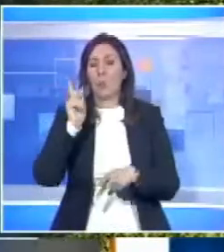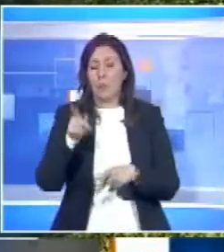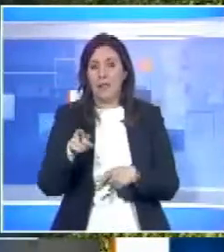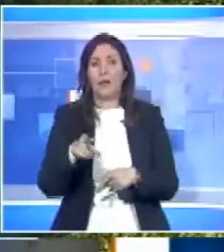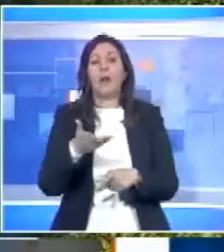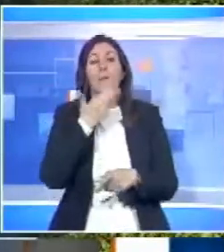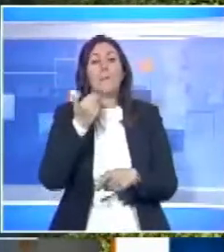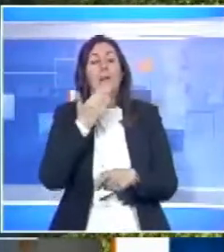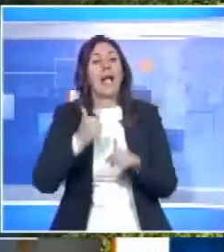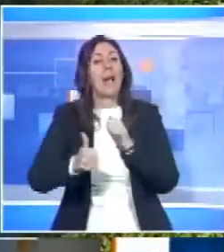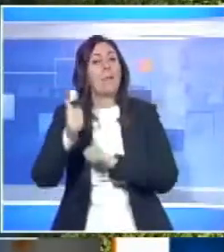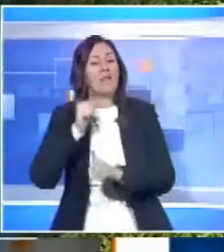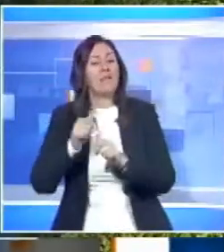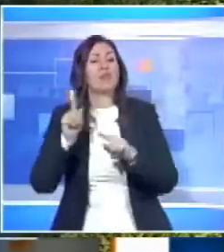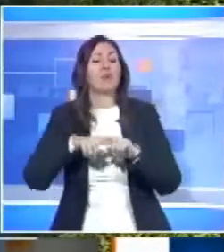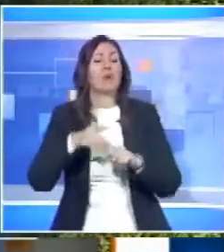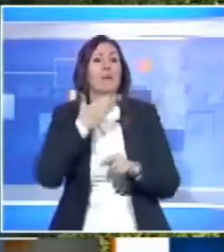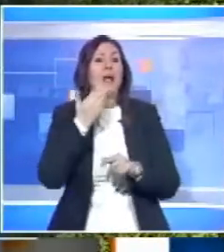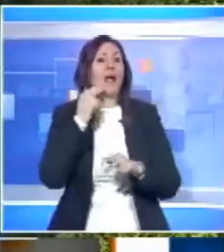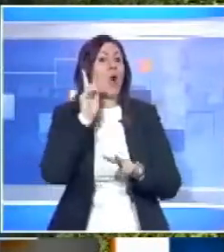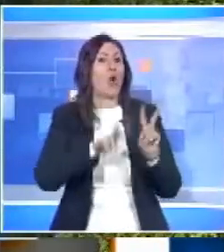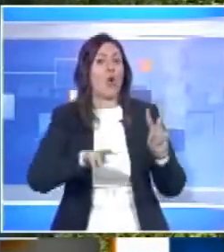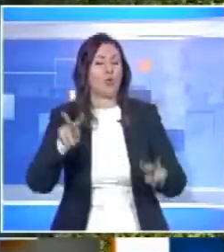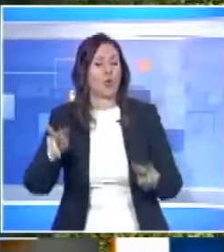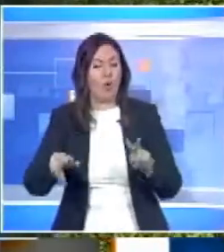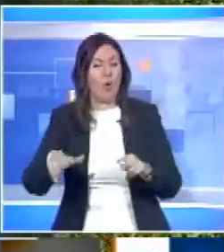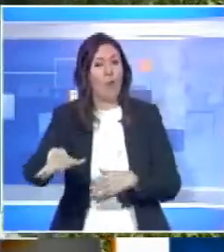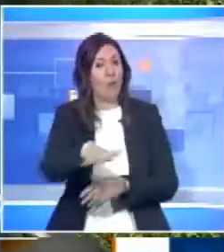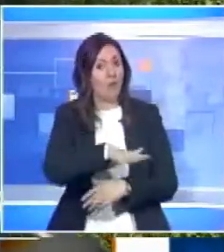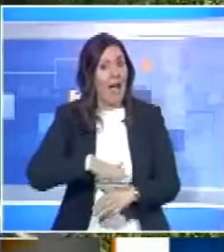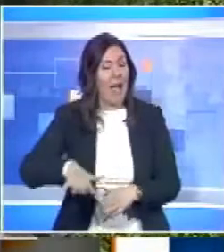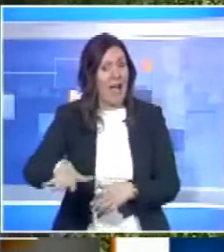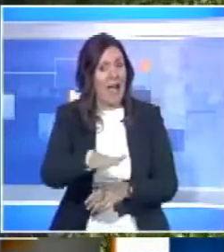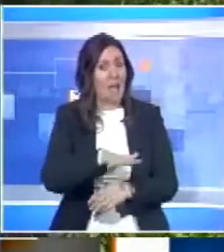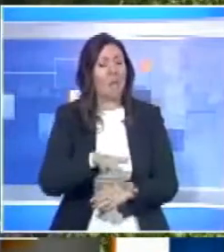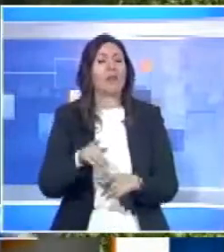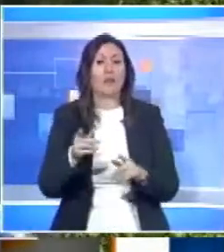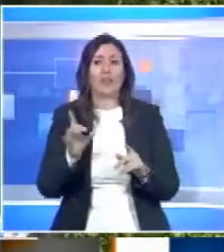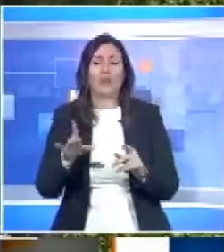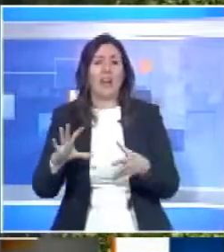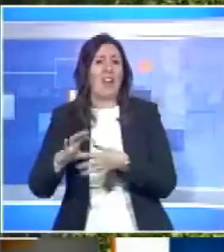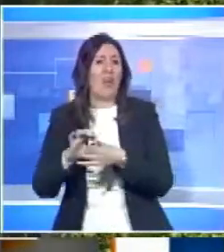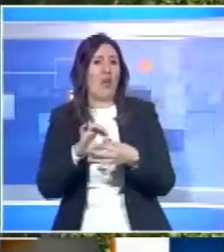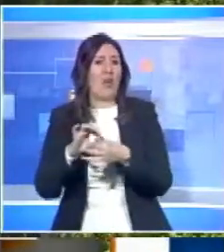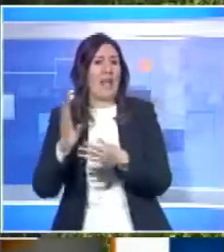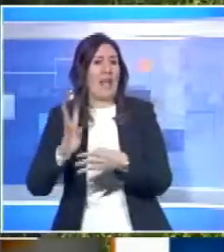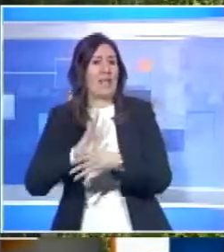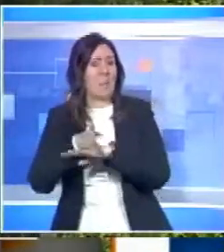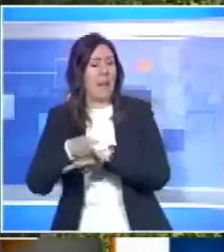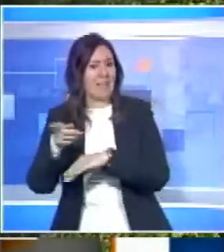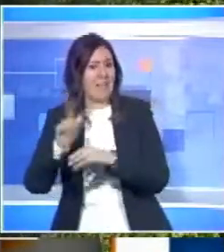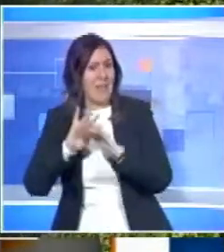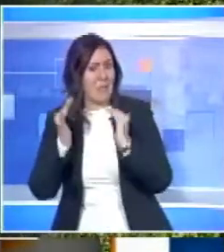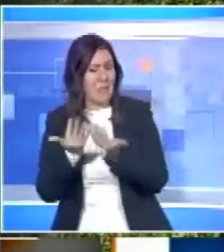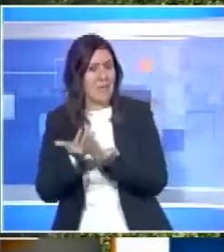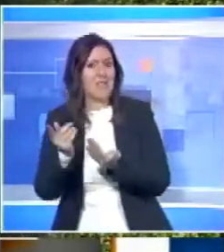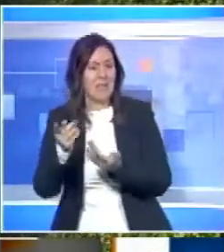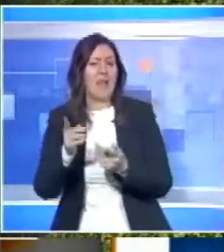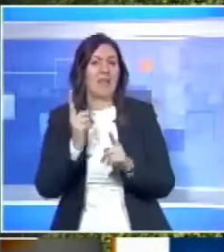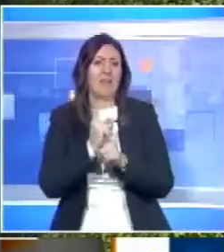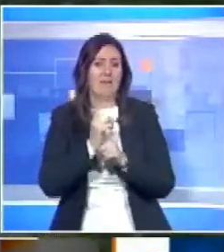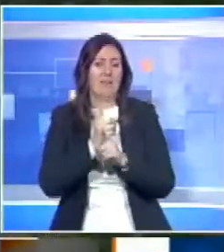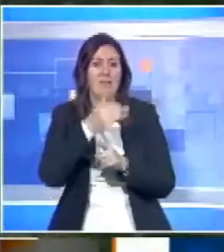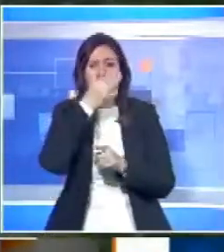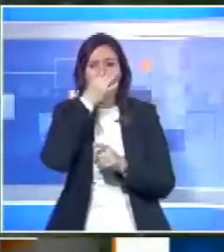prevenzione e il controllo perché in questi contesti, soprattutto anche alla luce della pandemia, gli aerosol fognari sono da tenere sotto stretta